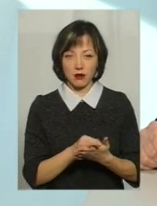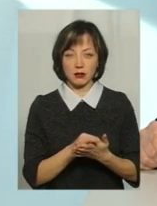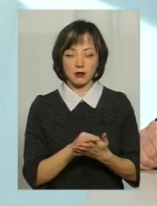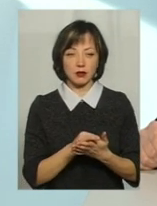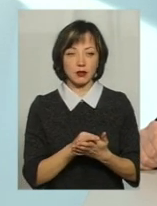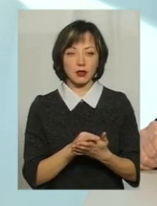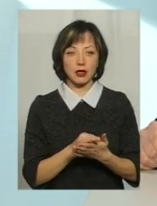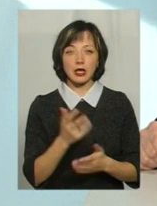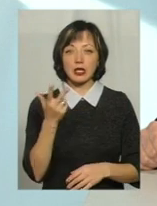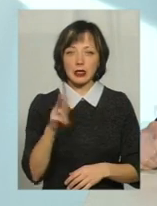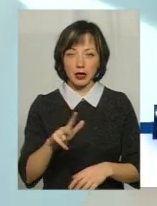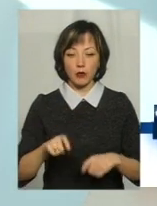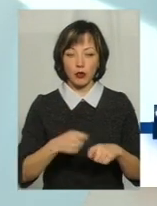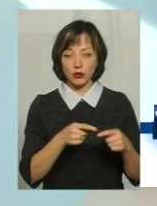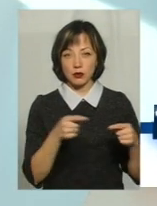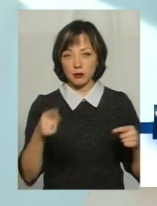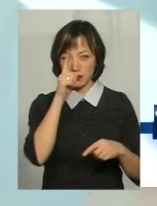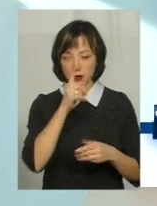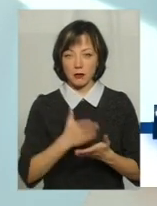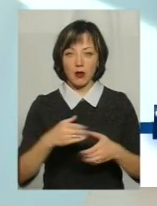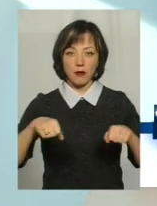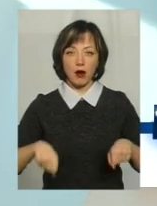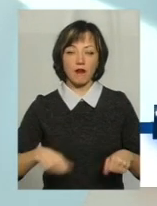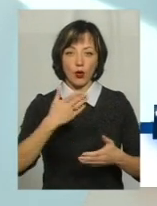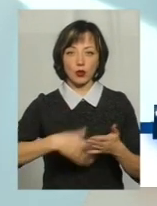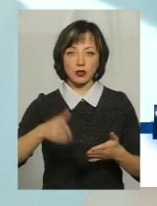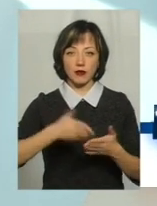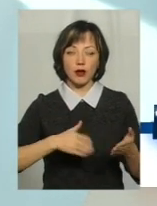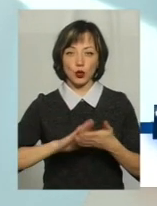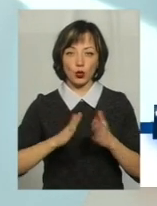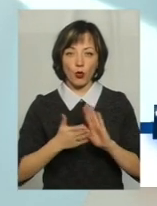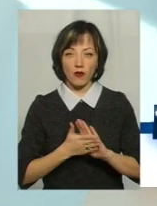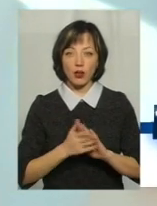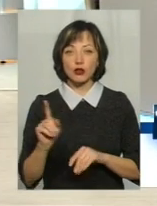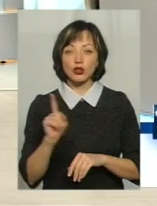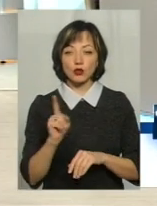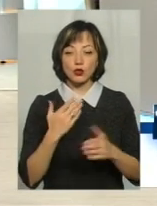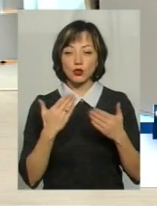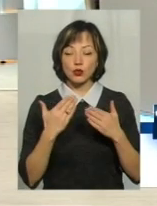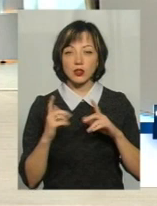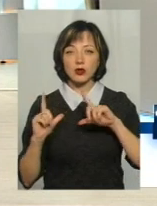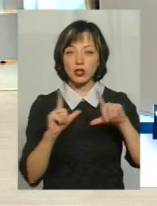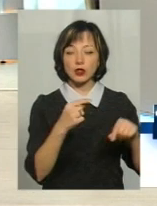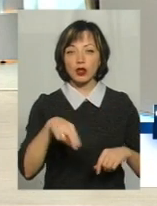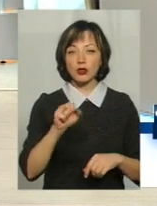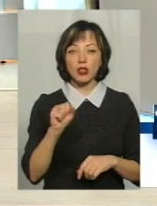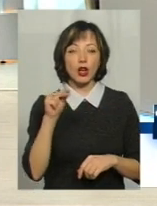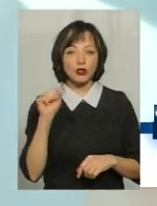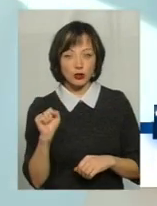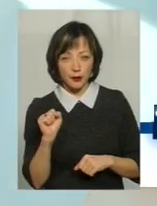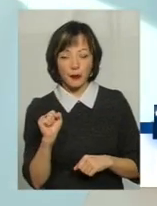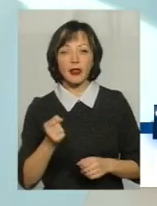Три порушення протягом місяця і ми маємо право розривати договір. То, що стосується доїзду до дачних учасників,